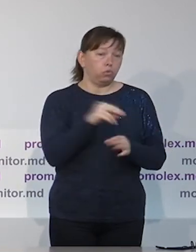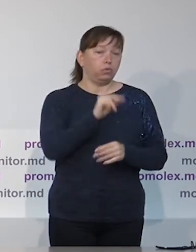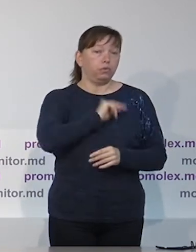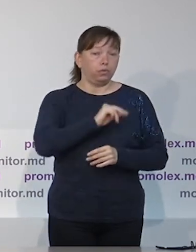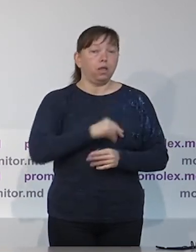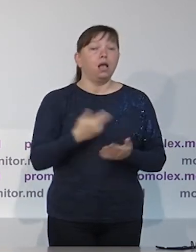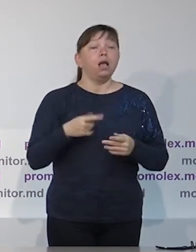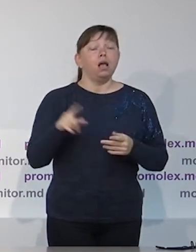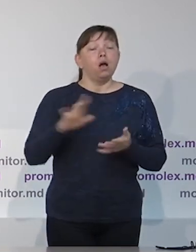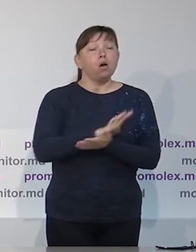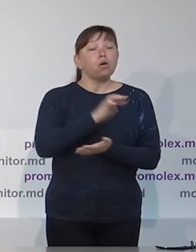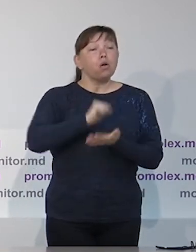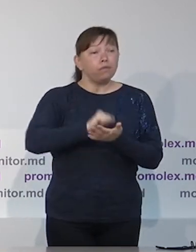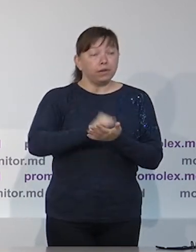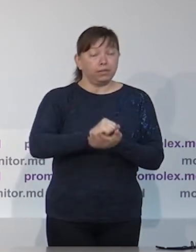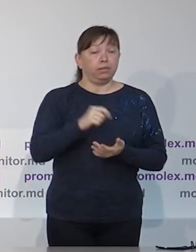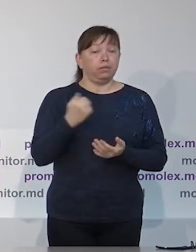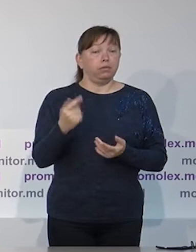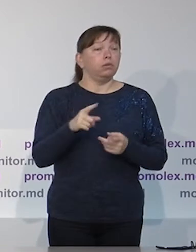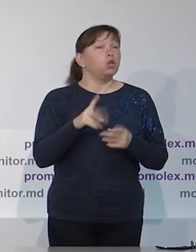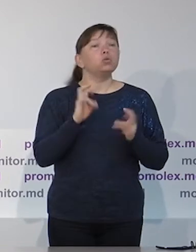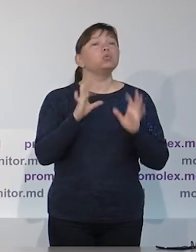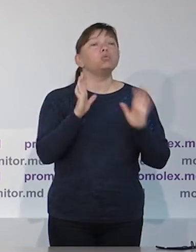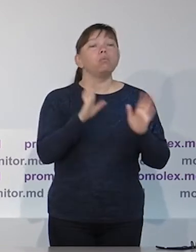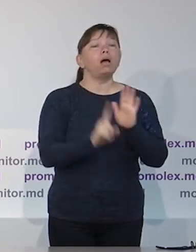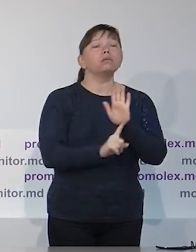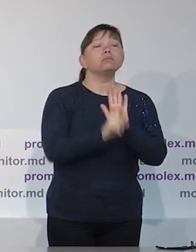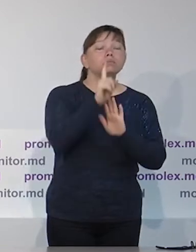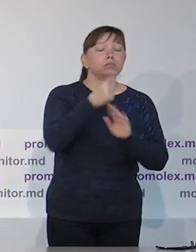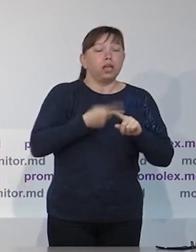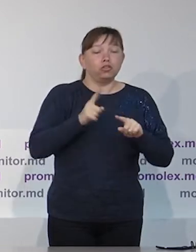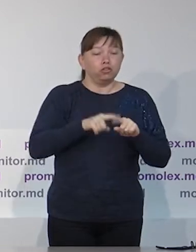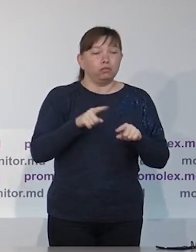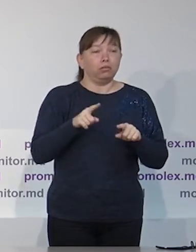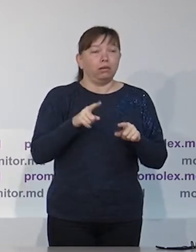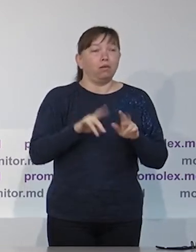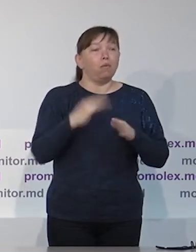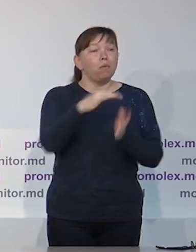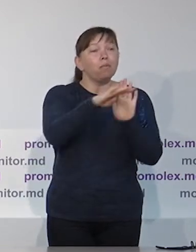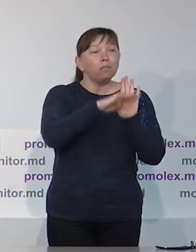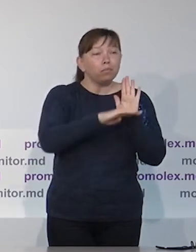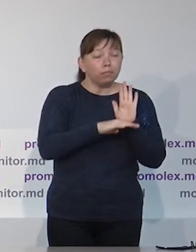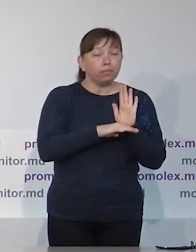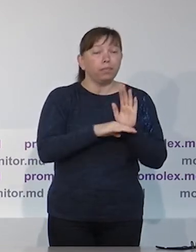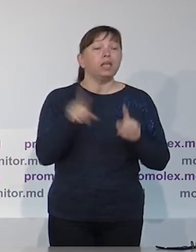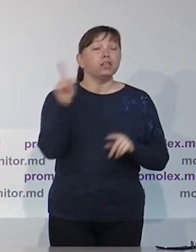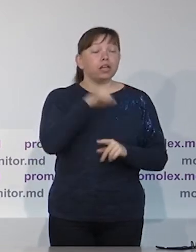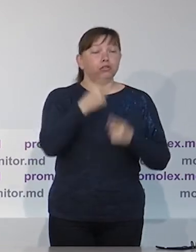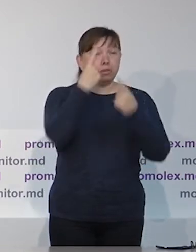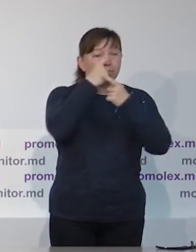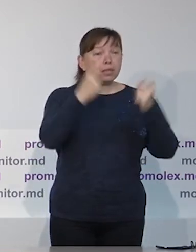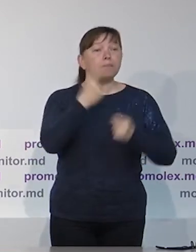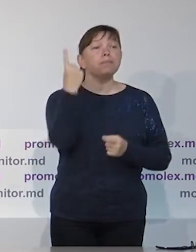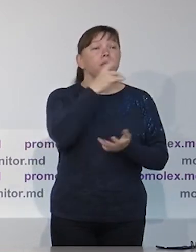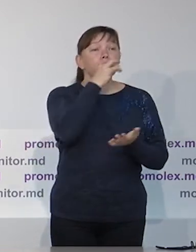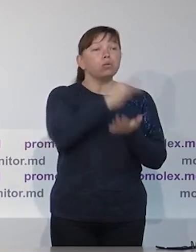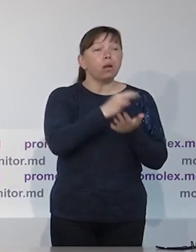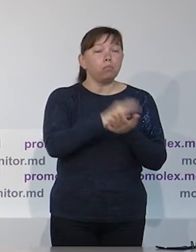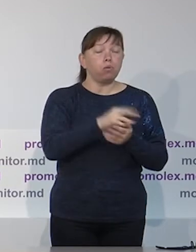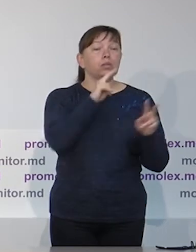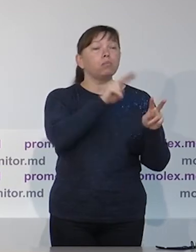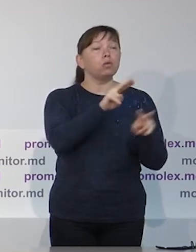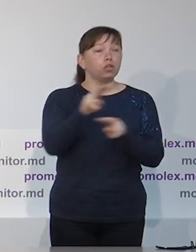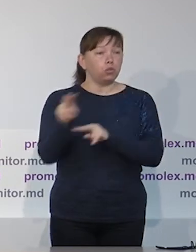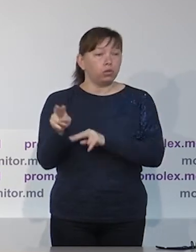такие мероприятия будут проводиться с целью информирования и просвещения избирателей, так же, как я уже сказал, параллельно с миссией